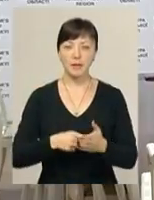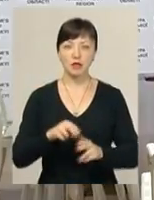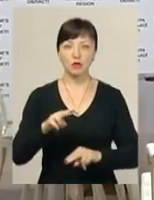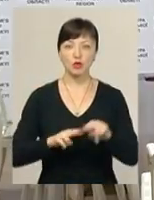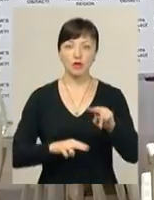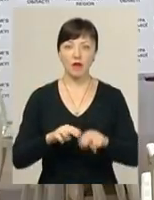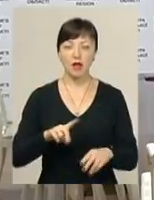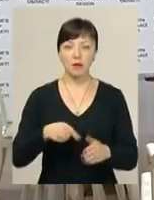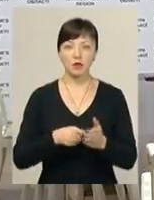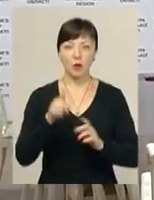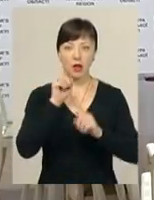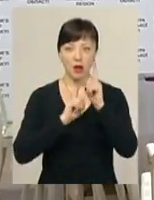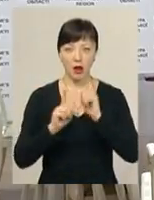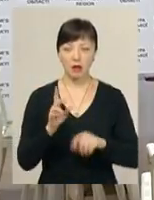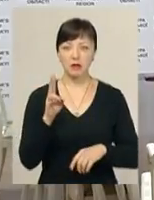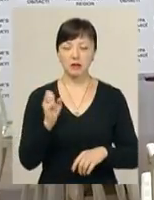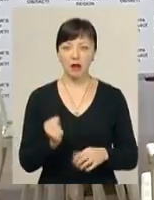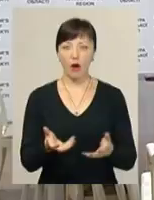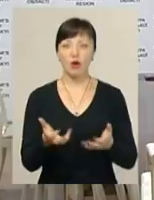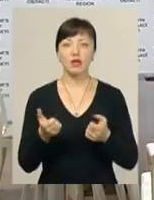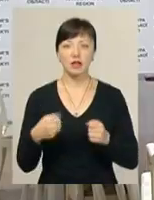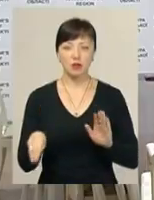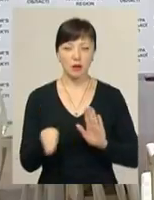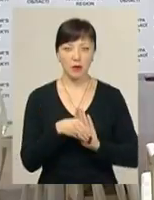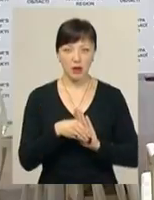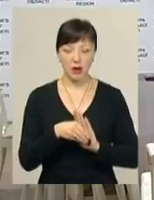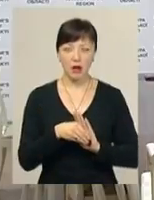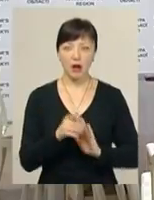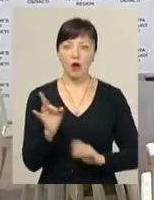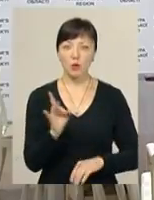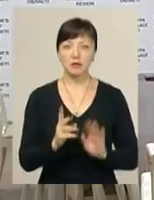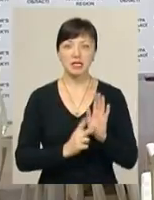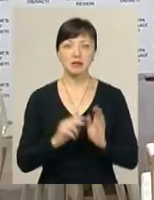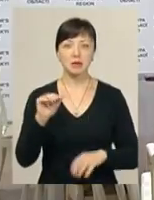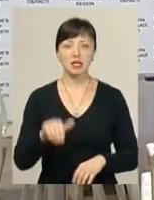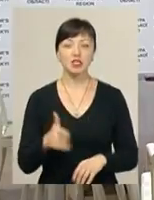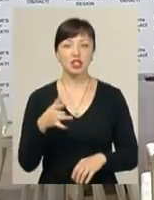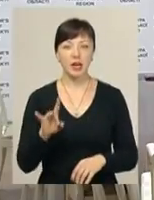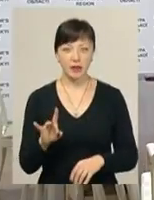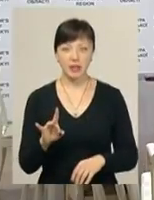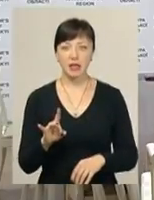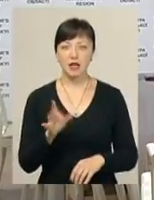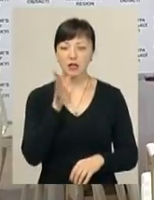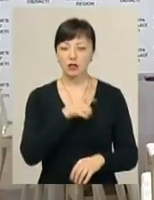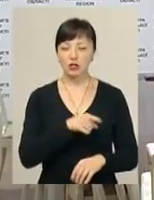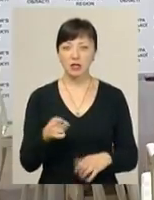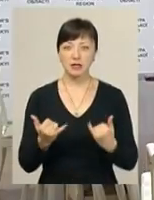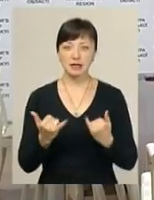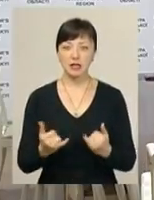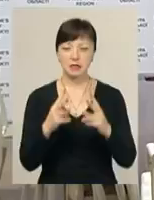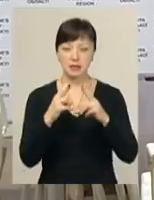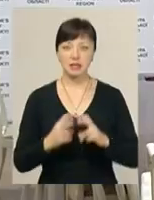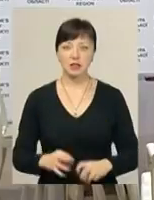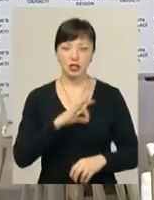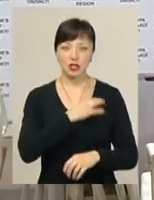Хмельницької міської ради на одержанні непровмірної вигоди в розмірі 7 тисяч гривень. На цей час слідство проводить